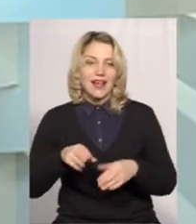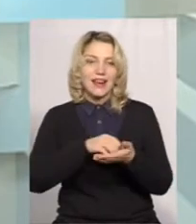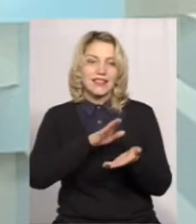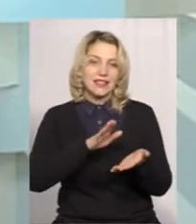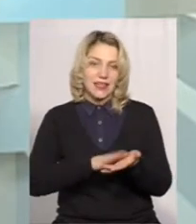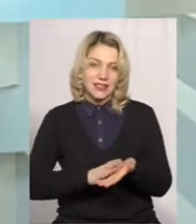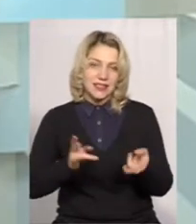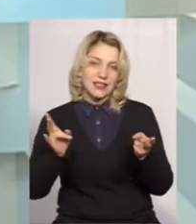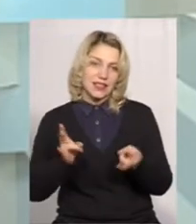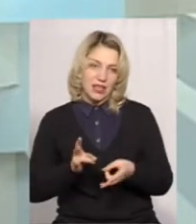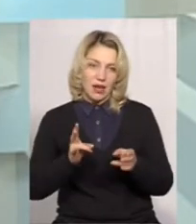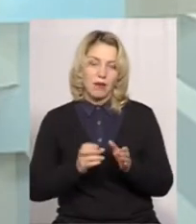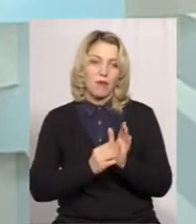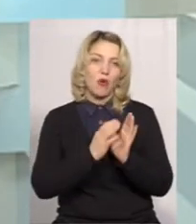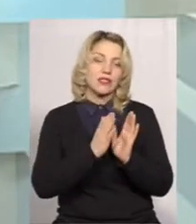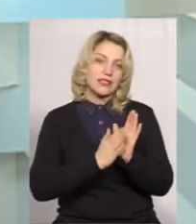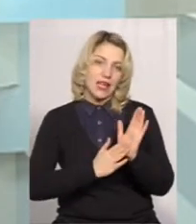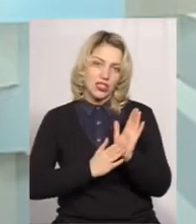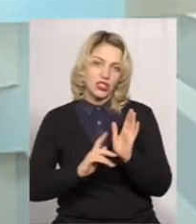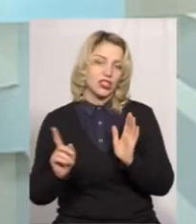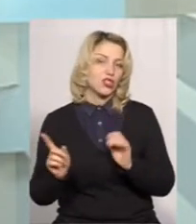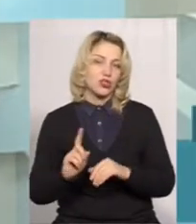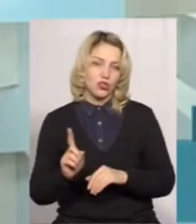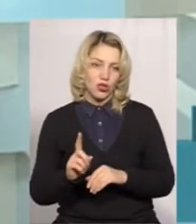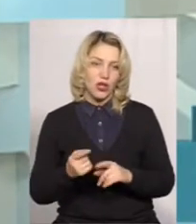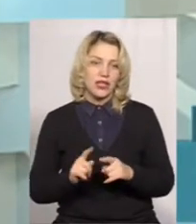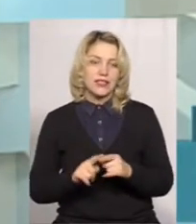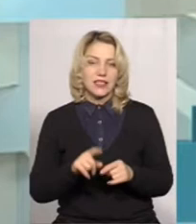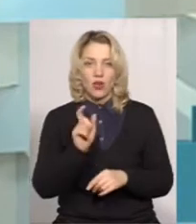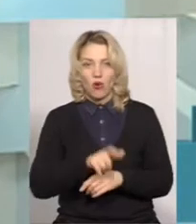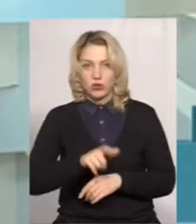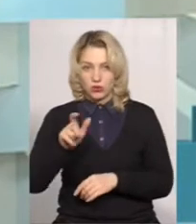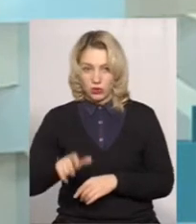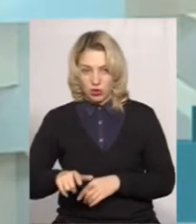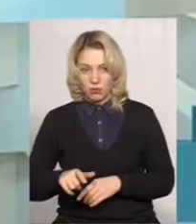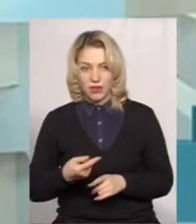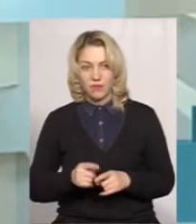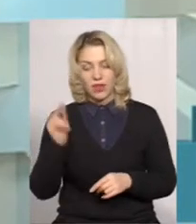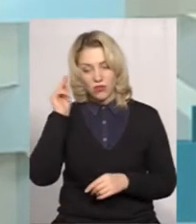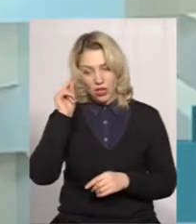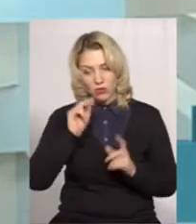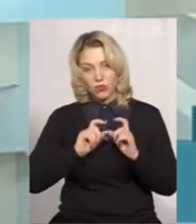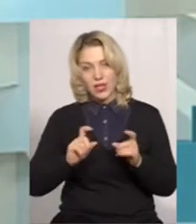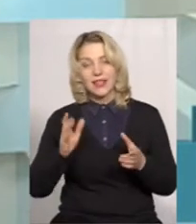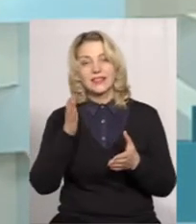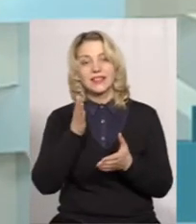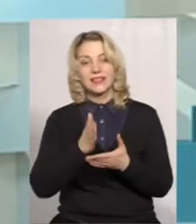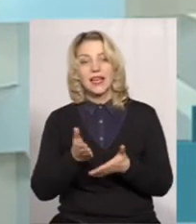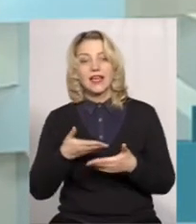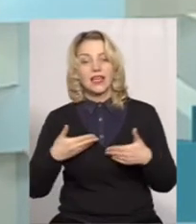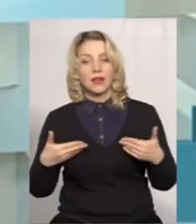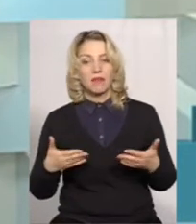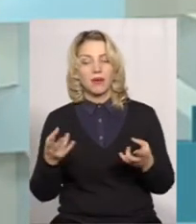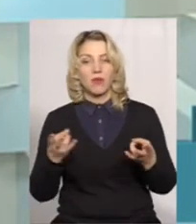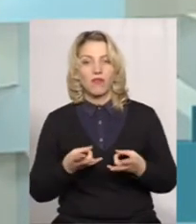позначити, що дані особи в навчальному закладі є. І ми